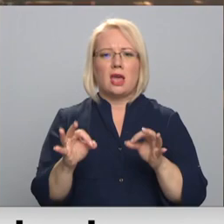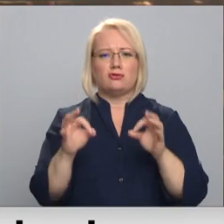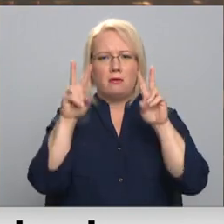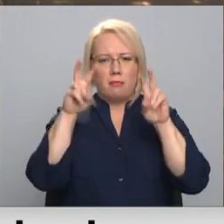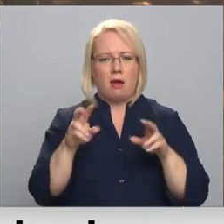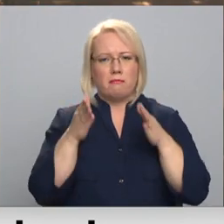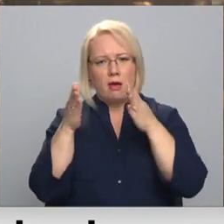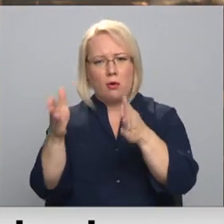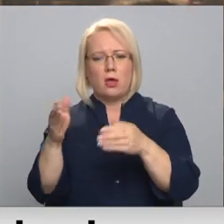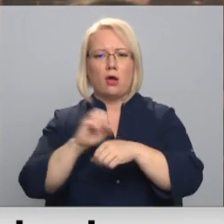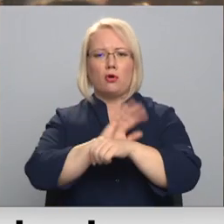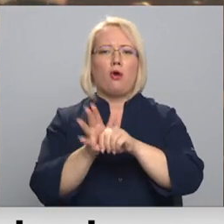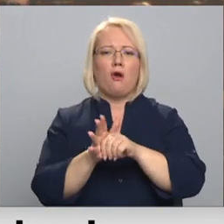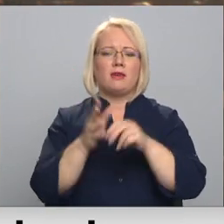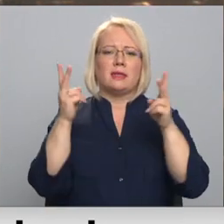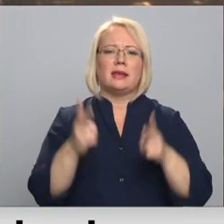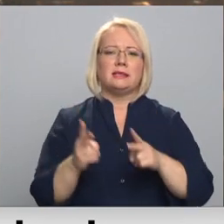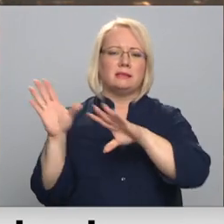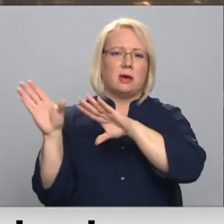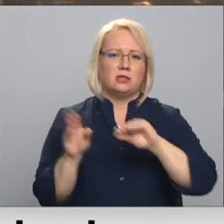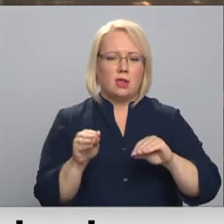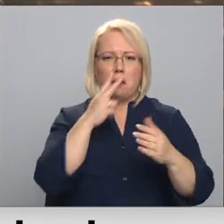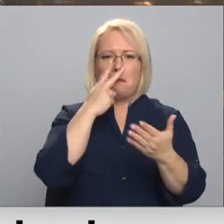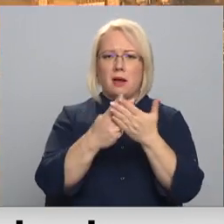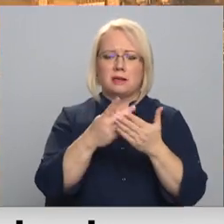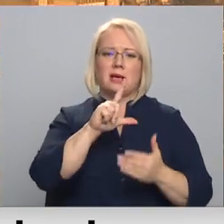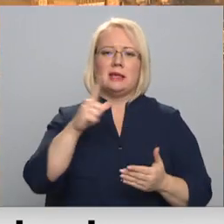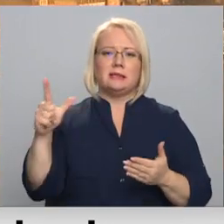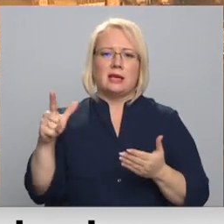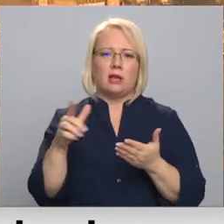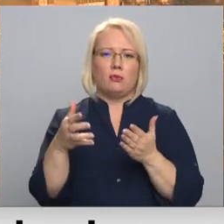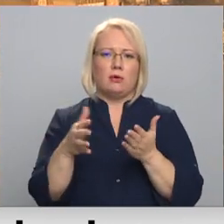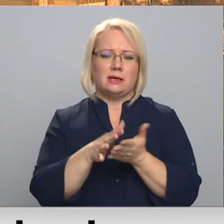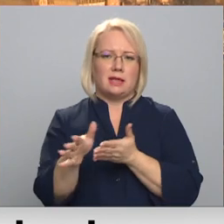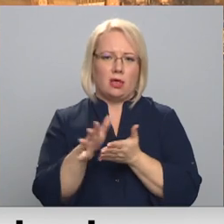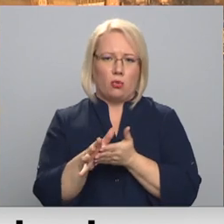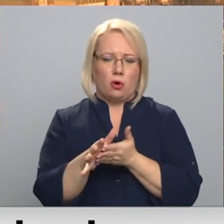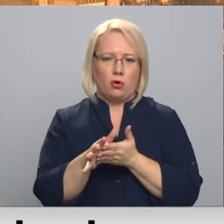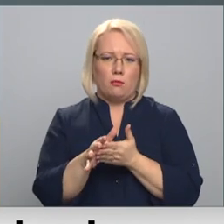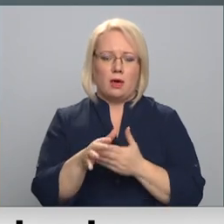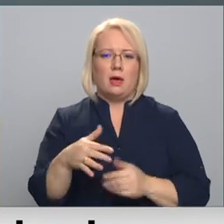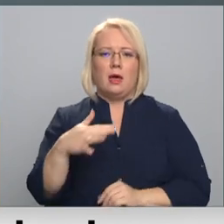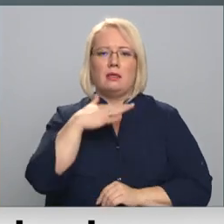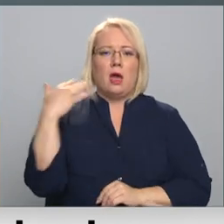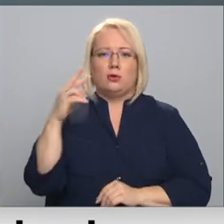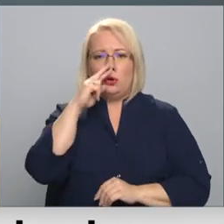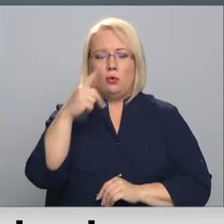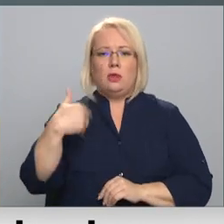saistībā ar COVID-19 krīzes mazināšanai paredzēto līdzekļu izlietojumu. Daudz kļūdes mums izdevās novērst